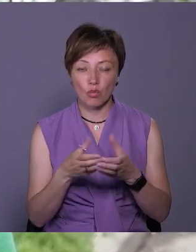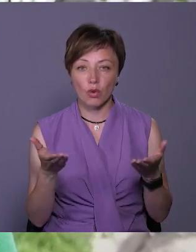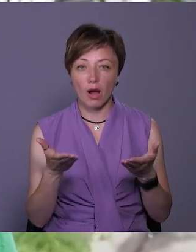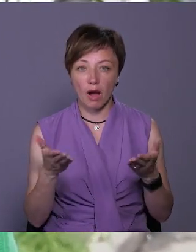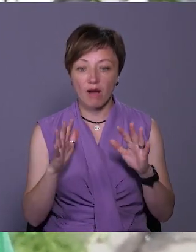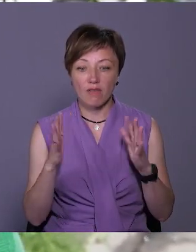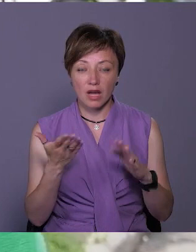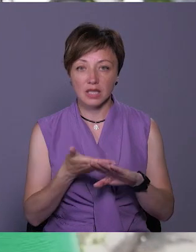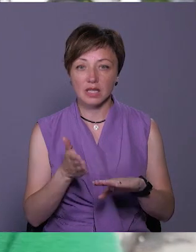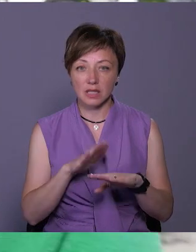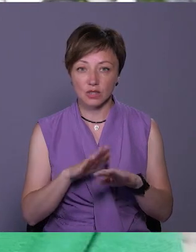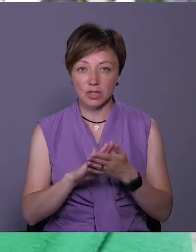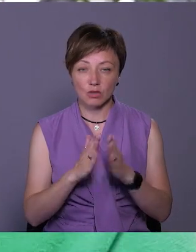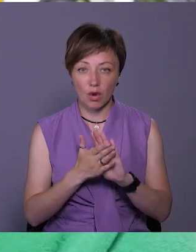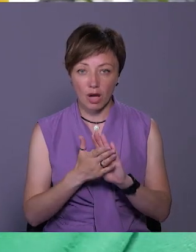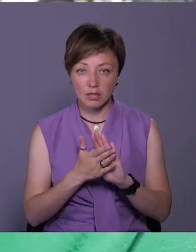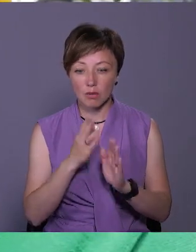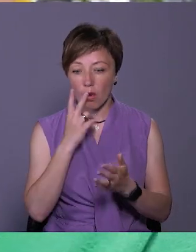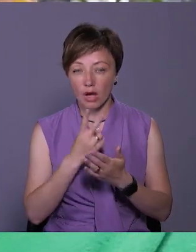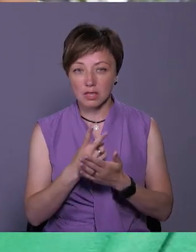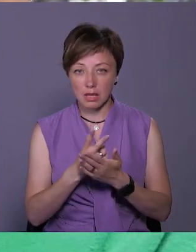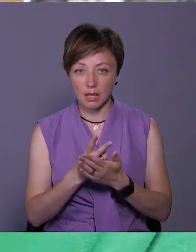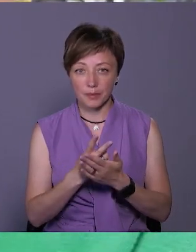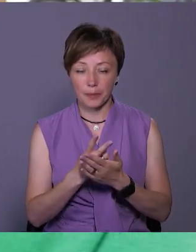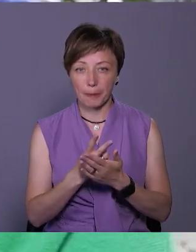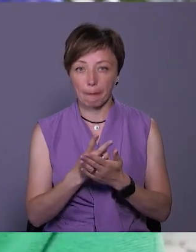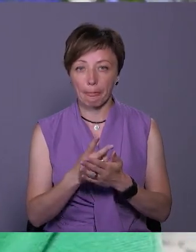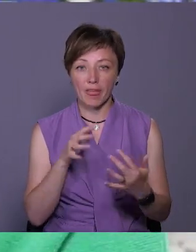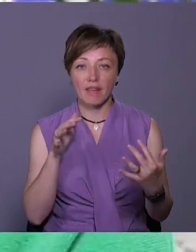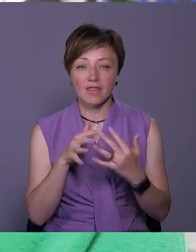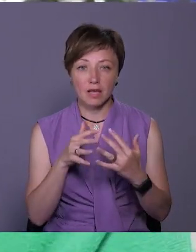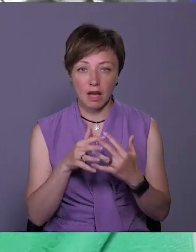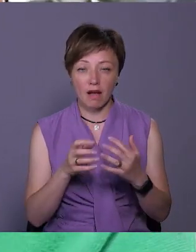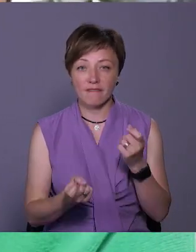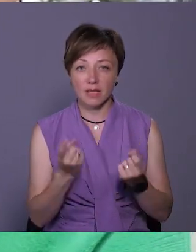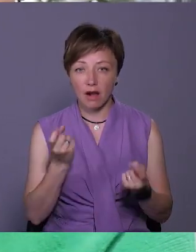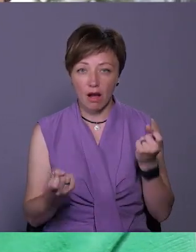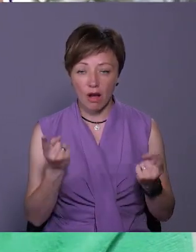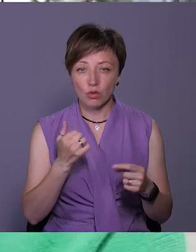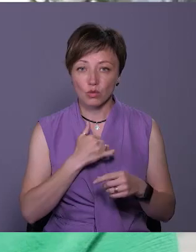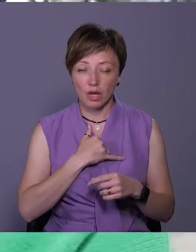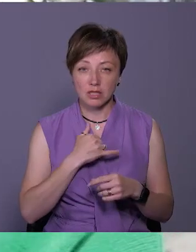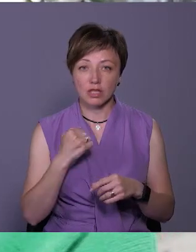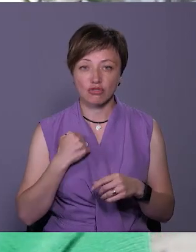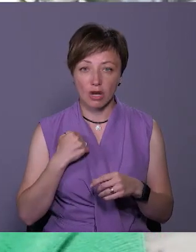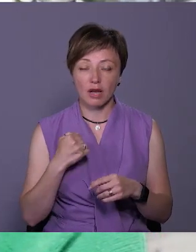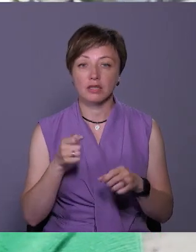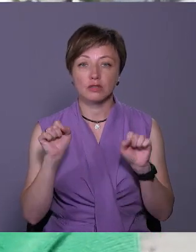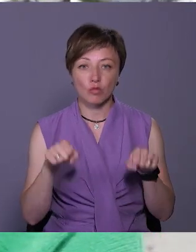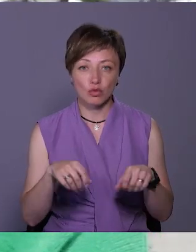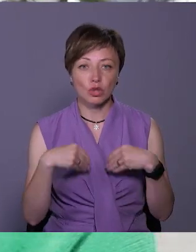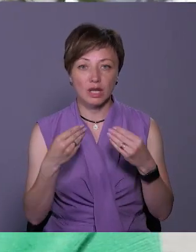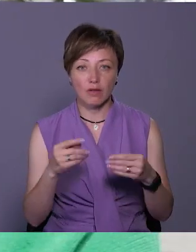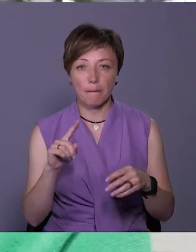в разі критичних ситуацій, як показала війна, виникають у нас, на жаль, вони зможуть